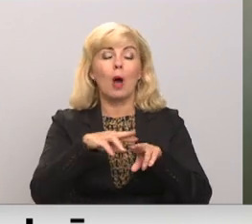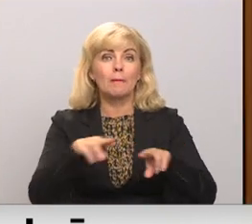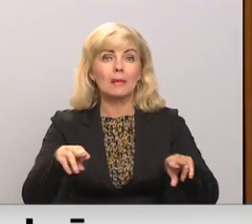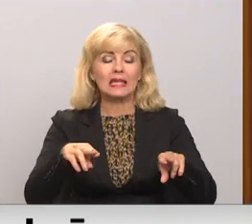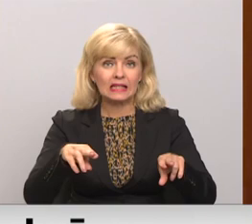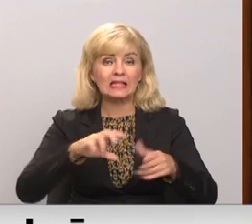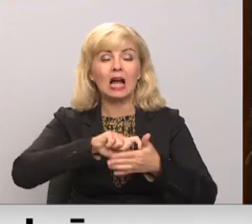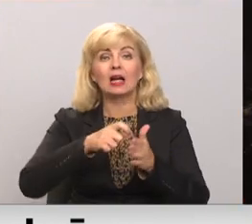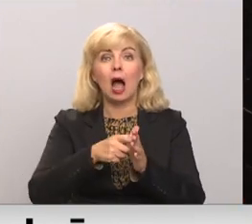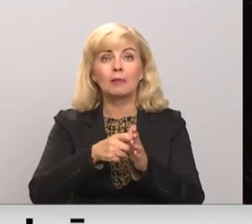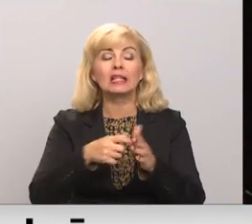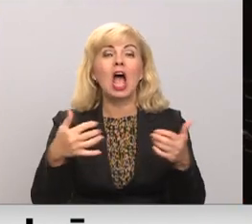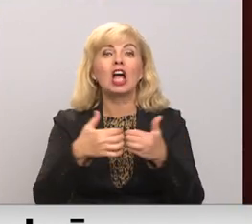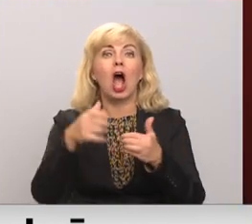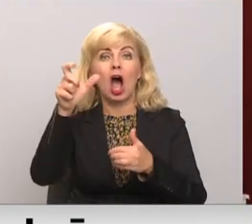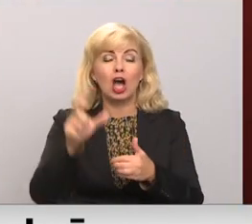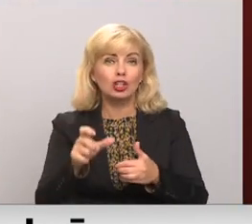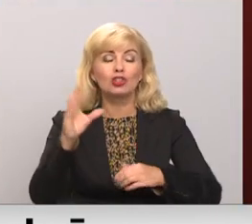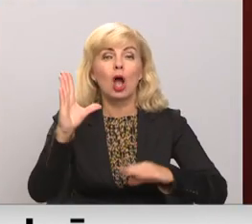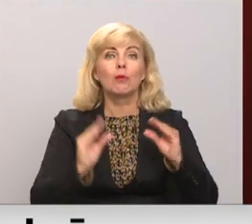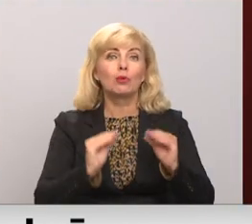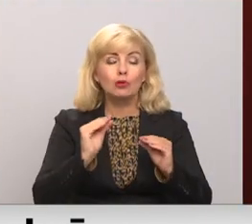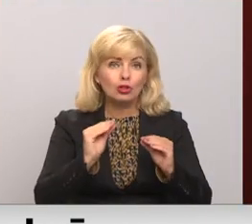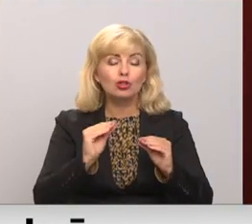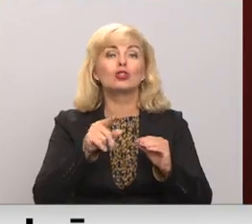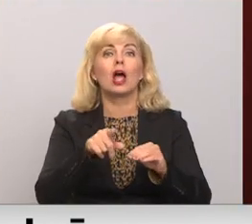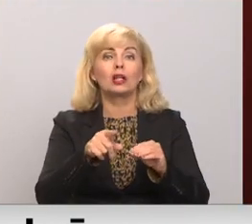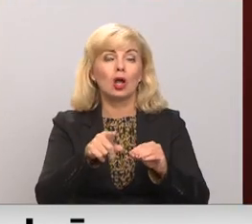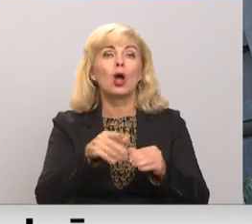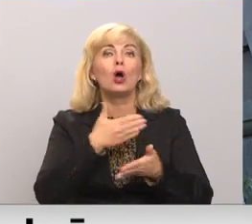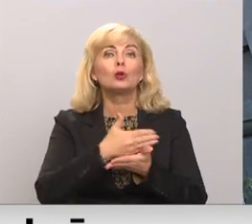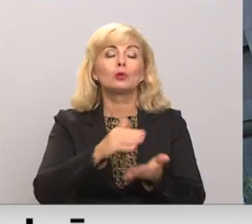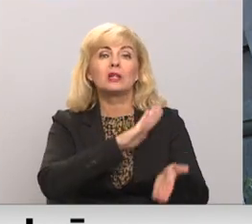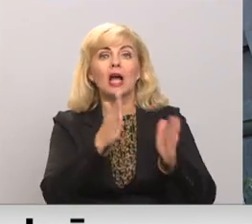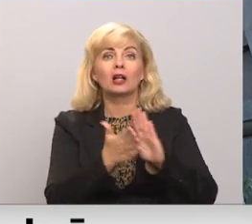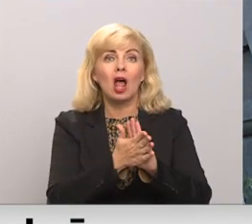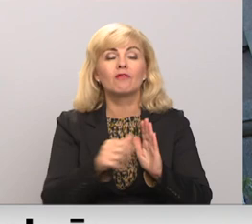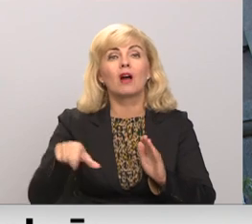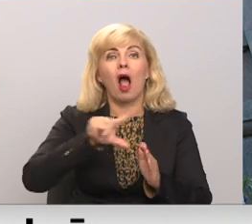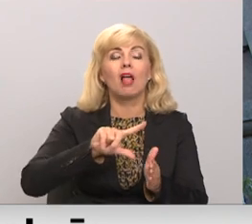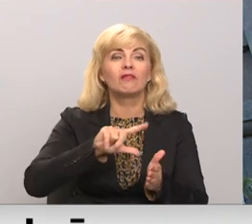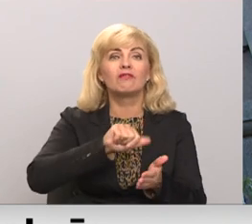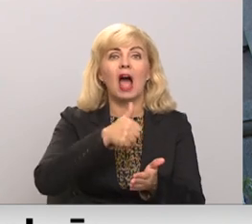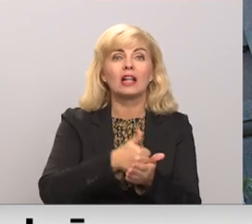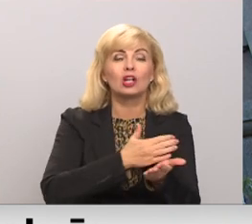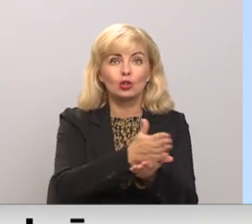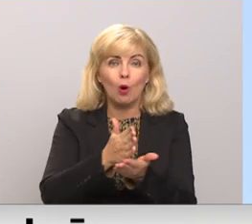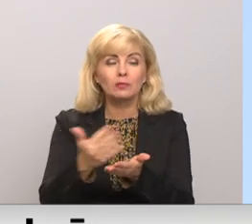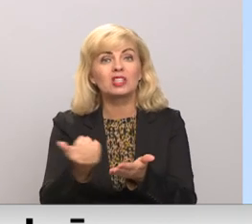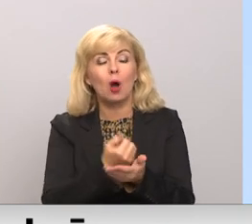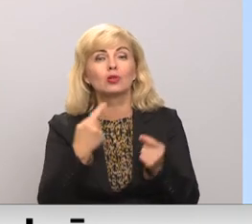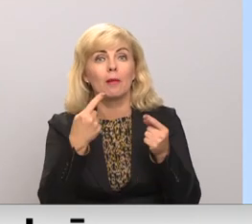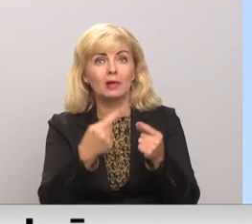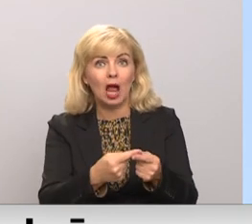premjers Krišjāns Kariņš stāstīja, ka ar budžetu valdību turpina reformas daudzās jomās, lai sasniegtu galveno mērķi, bieži piesaukto viedo